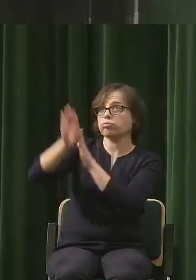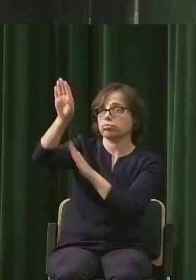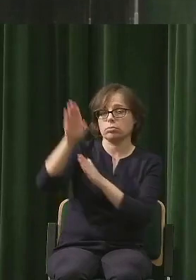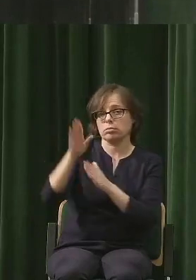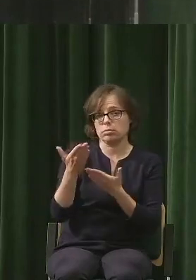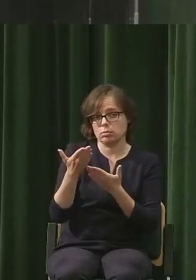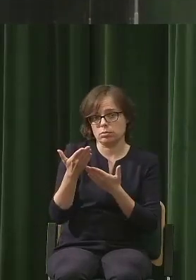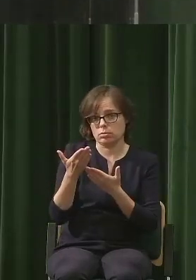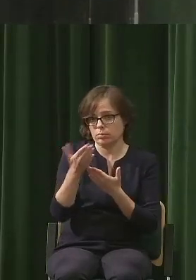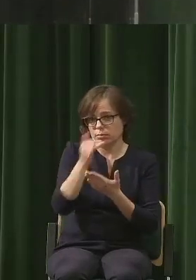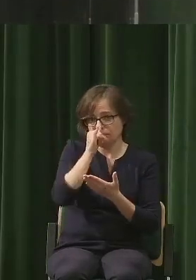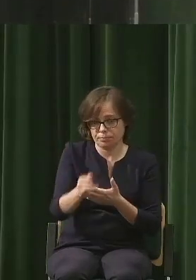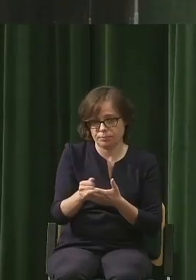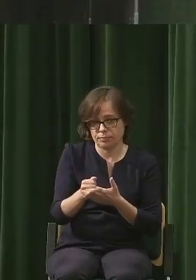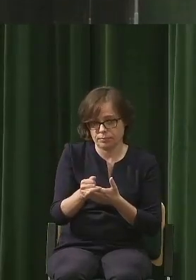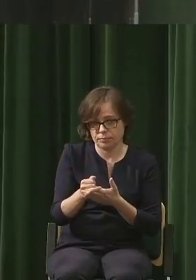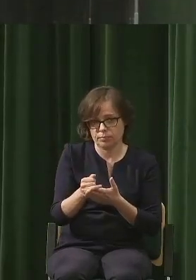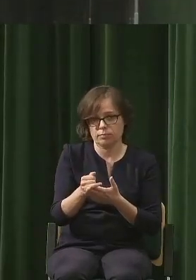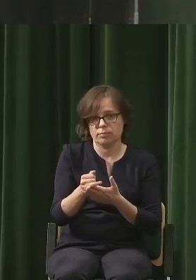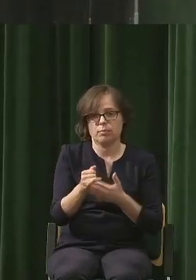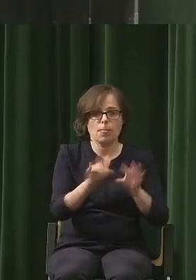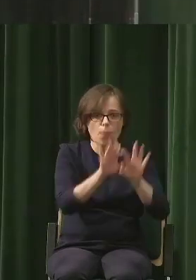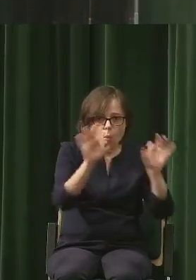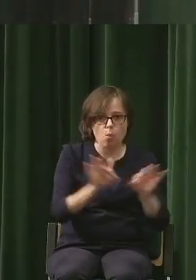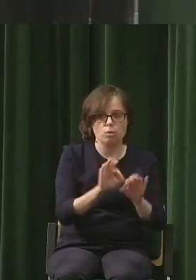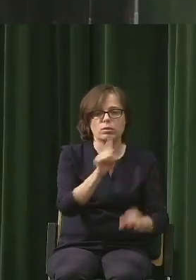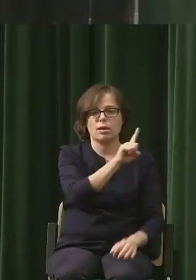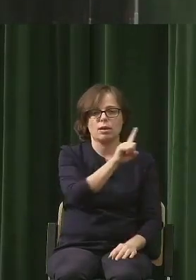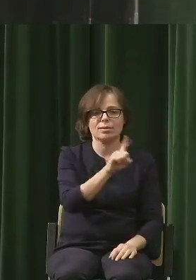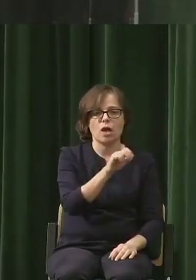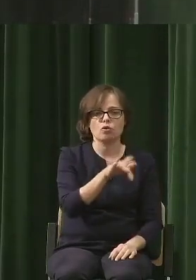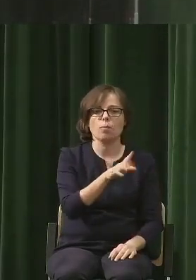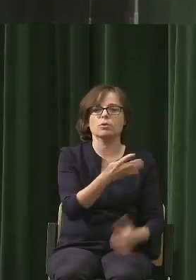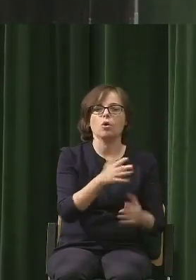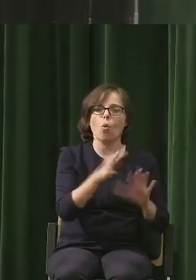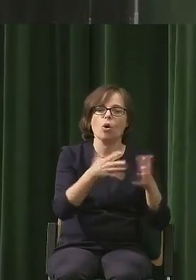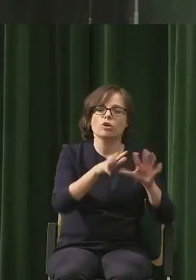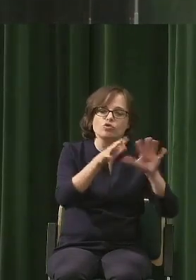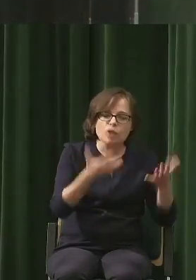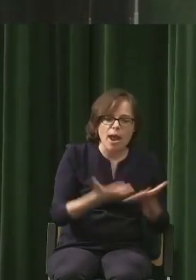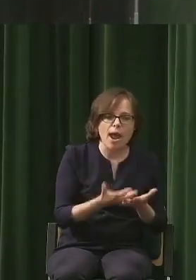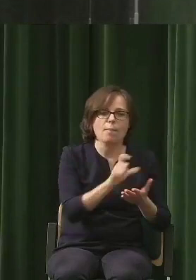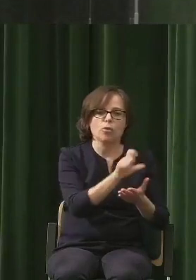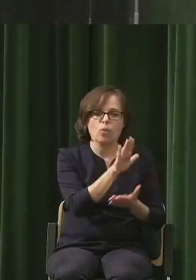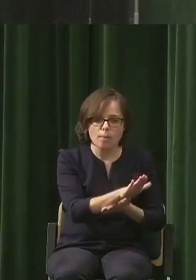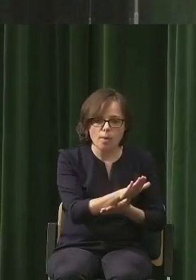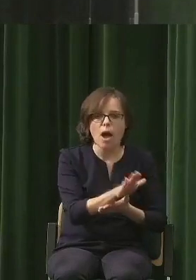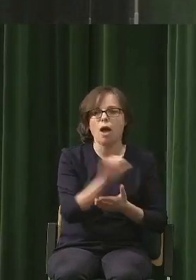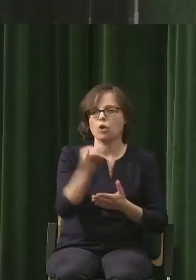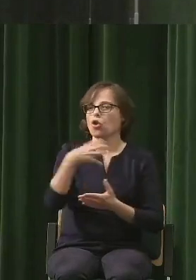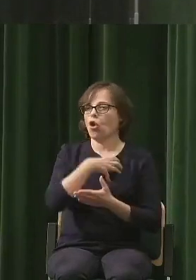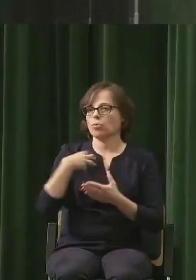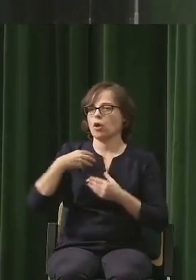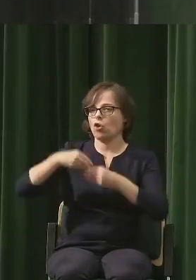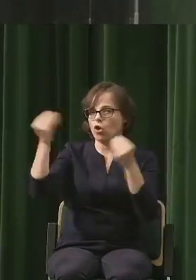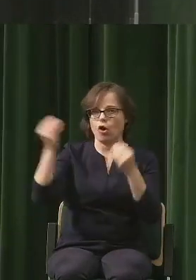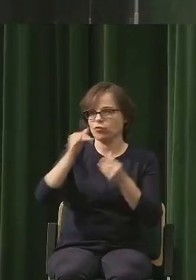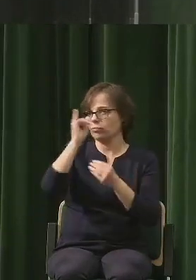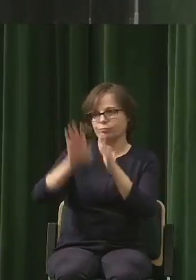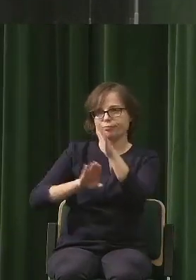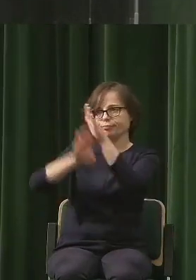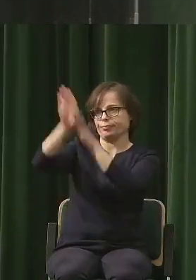to można już szerzej sformułować, zasoby ziemi i wzrost, i rozwój gospodarczy, natomiast to nie musi być,